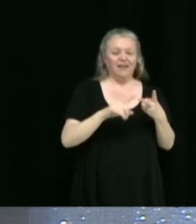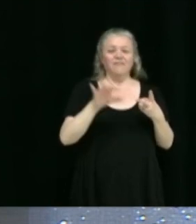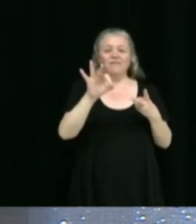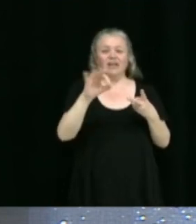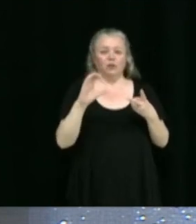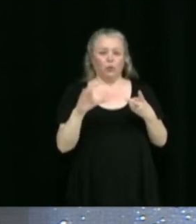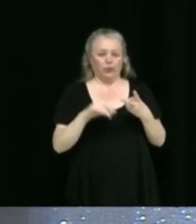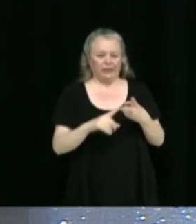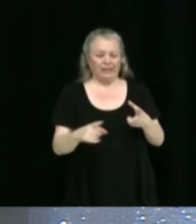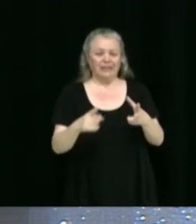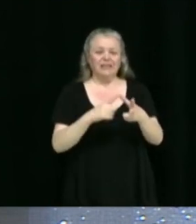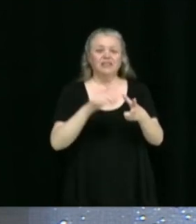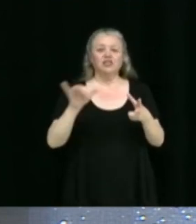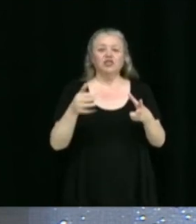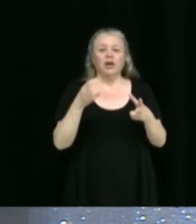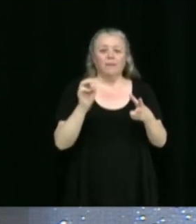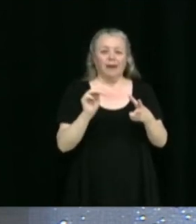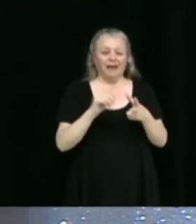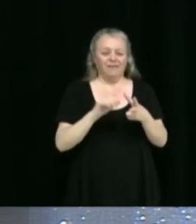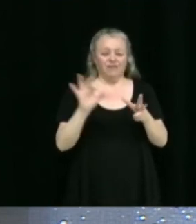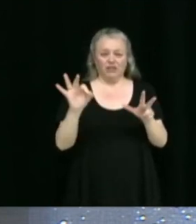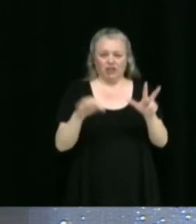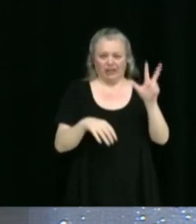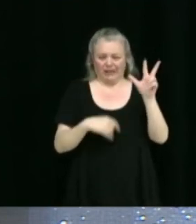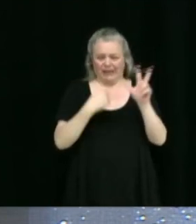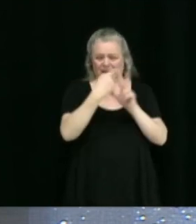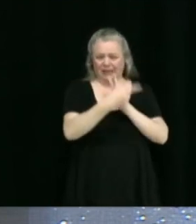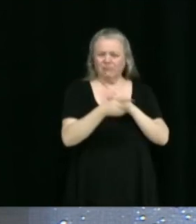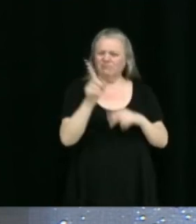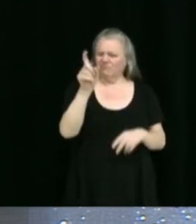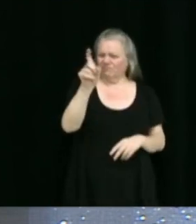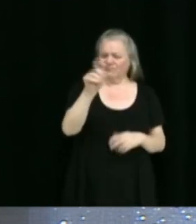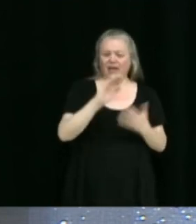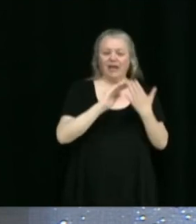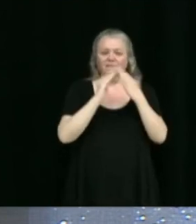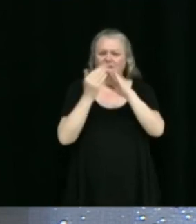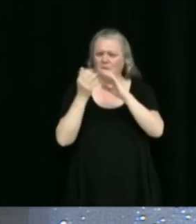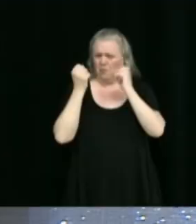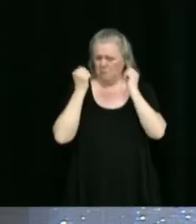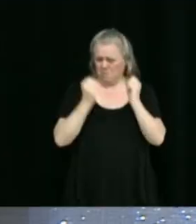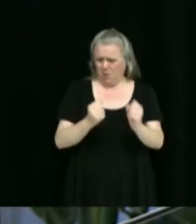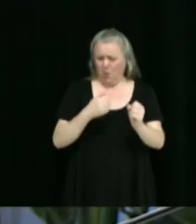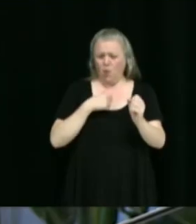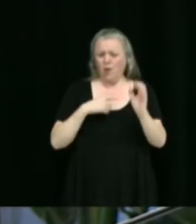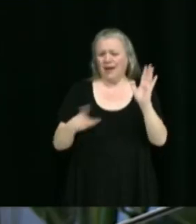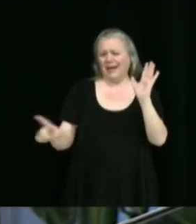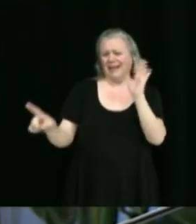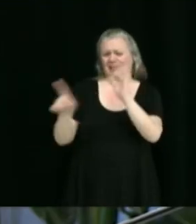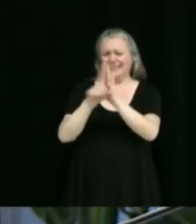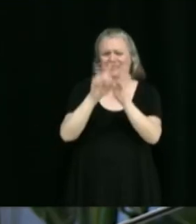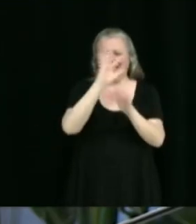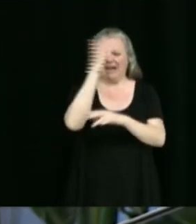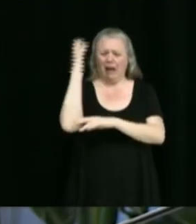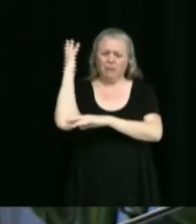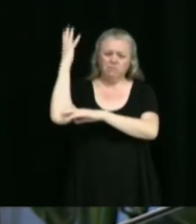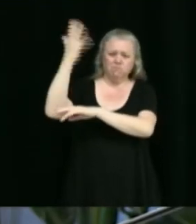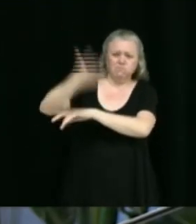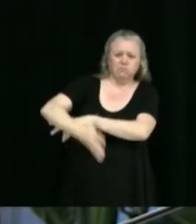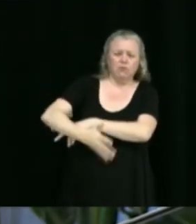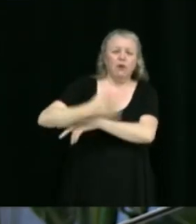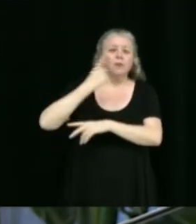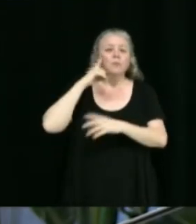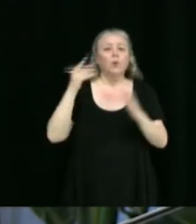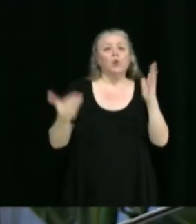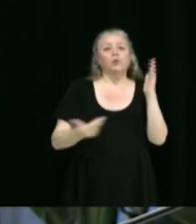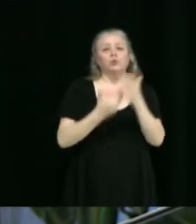Côté et de Jean-Marc Fréchette. Est-ce que la Ville pourrait interdire de couper des arbres pour les prochains immeubles